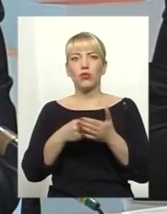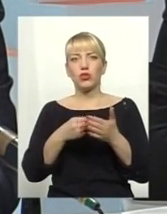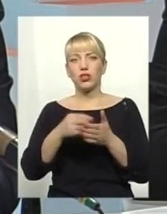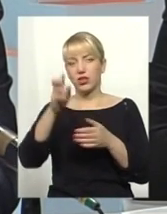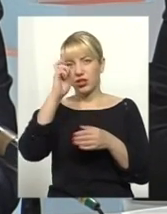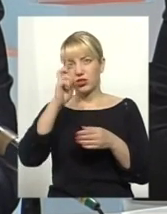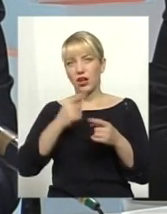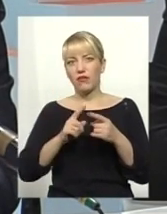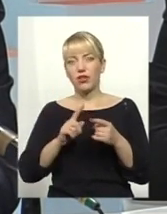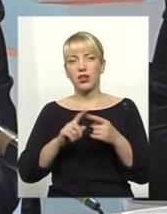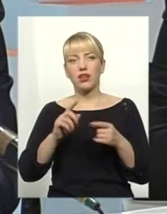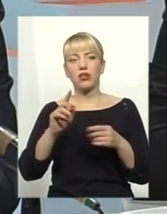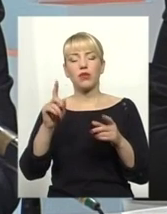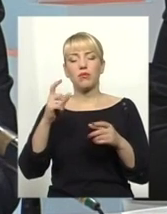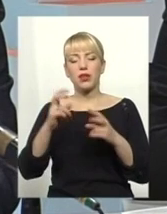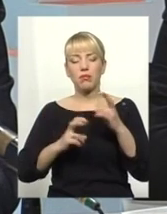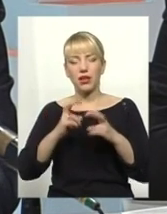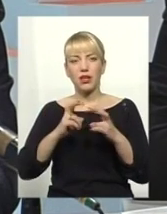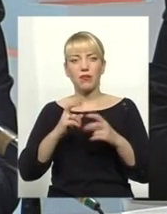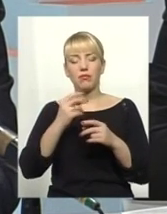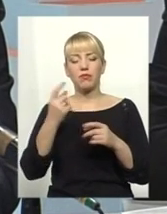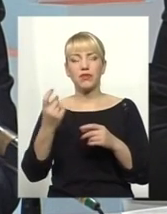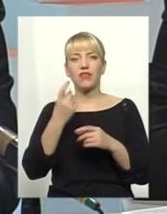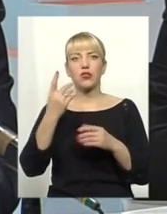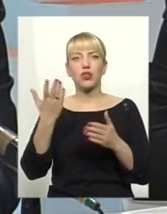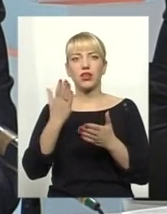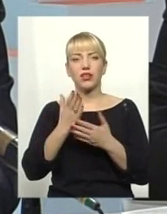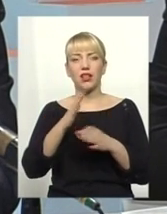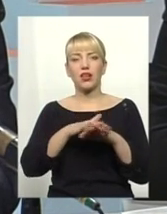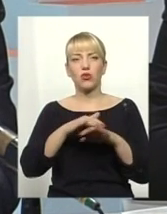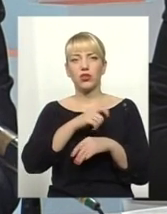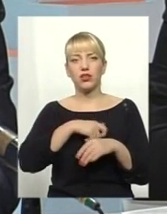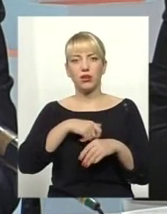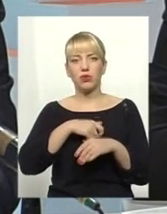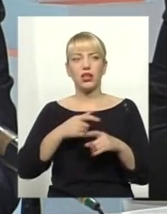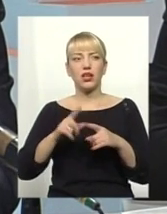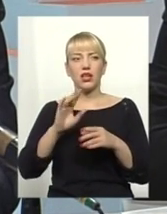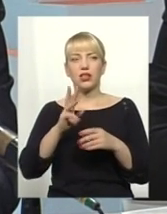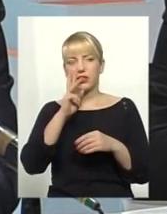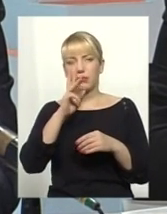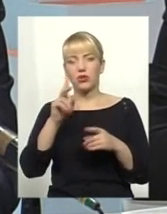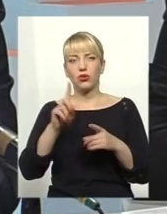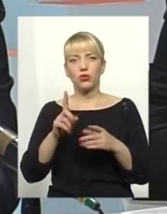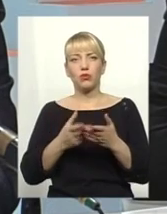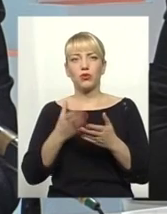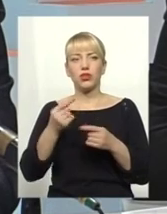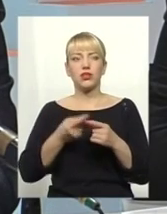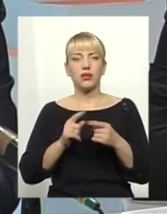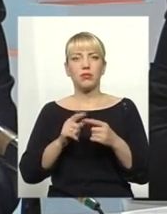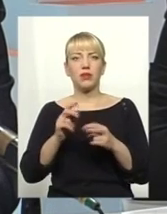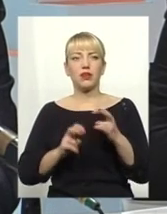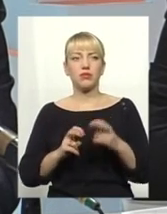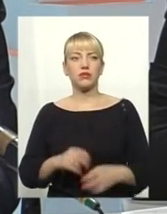підприємствами, власниками яких є народний депутат, ну і, відповідно, розміру середньої заробітної плати, яка виплочується на даному підприємстві.